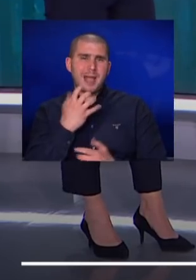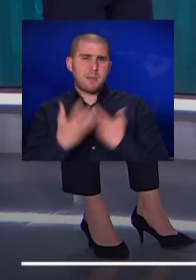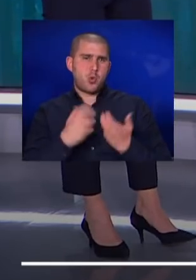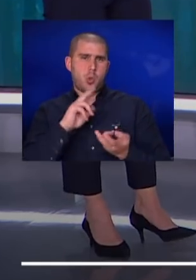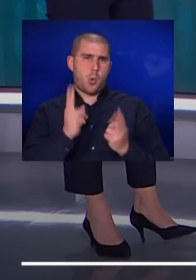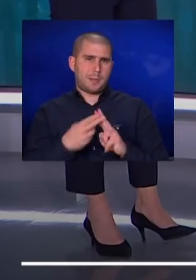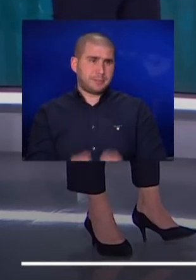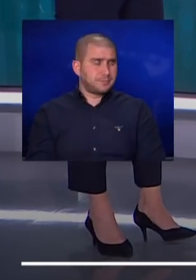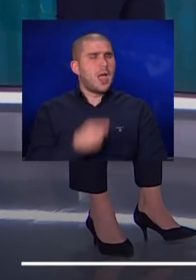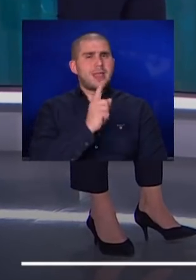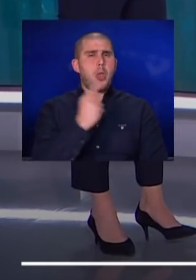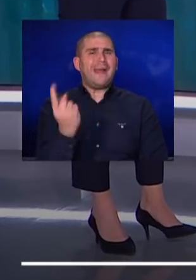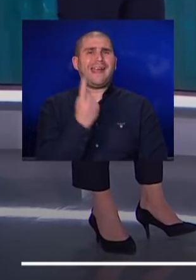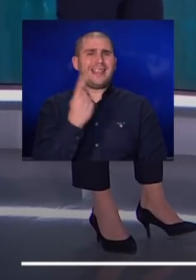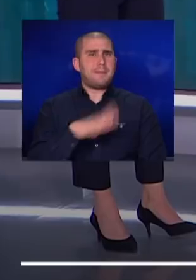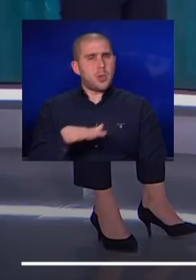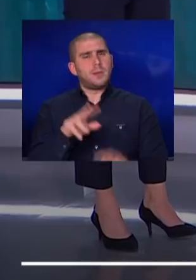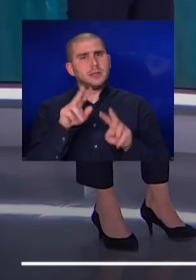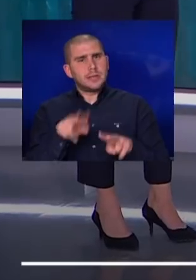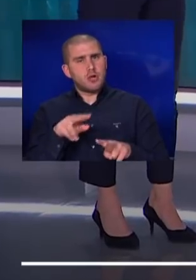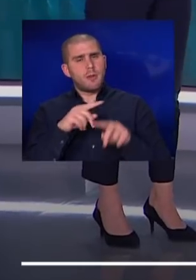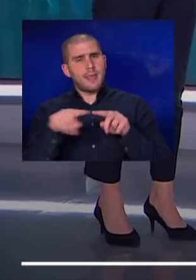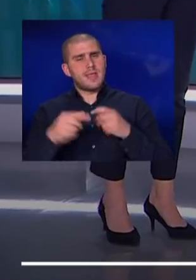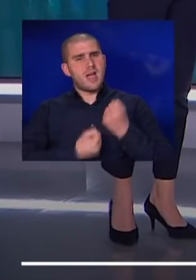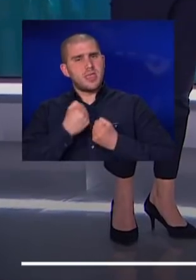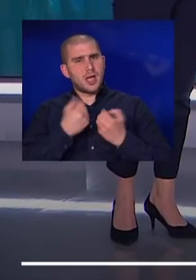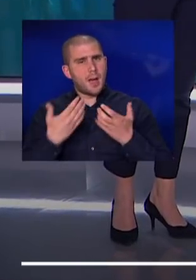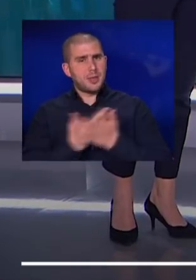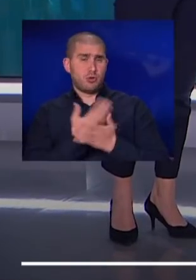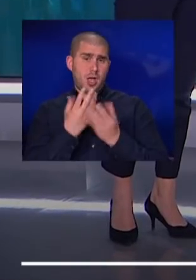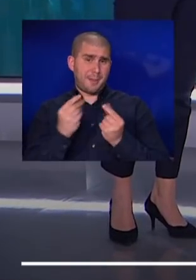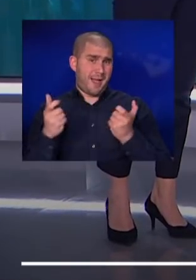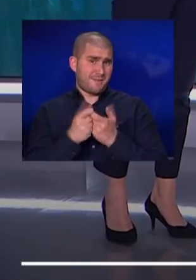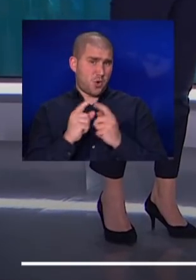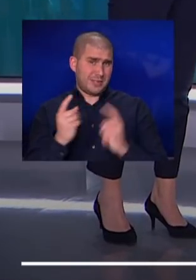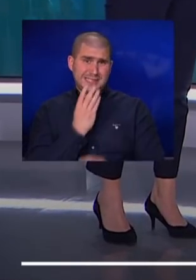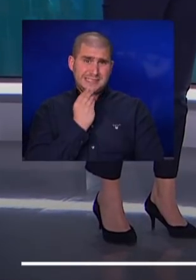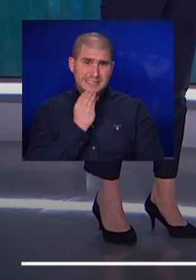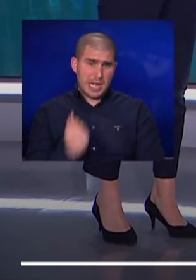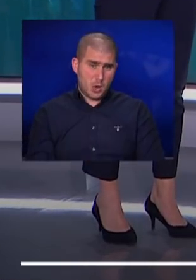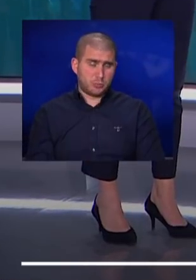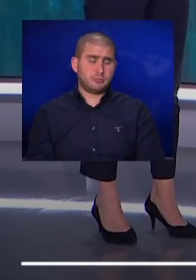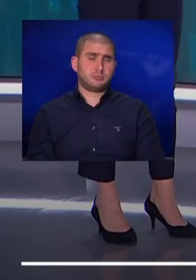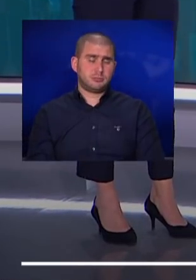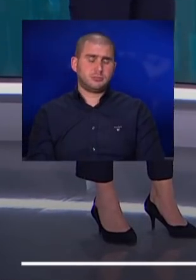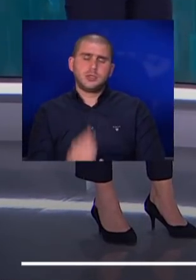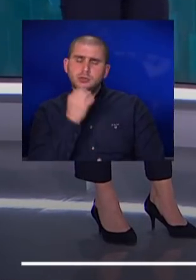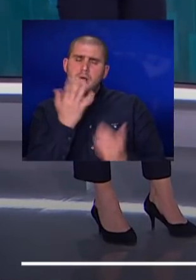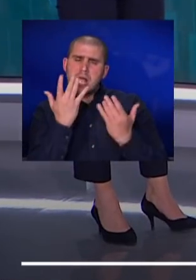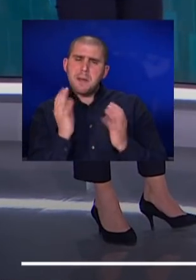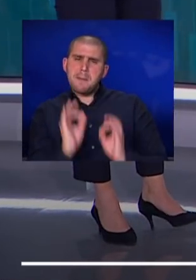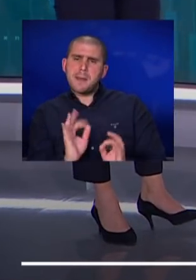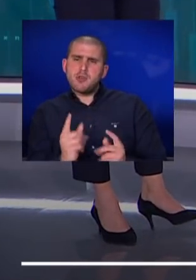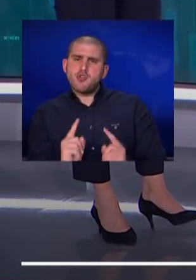אתם לא יחדים בתחום הזה, יש בה בענף האנרגיות המתחדשות הרבה חברות ישראליות. עד כמה מה